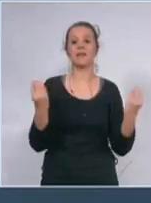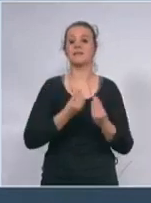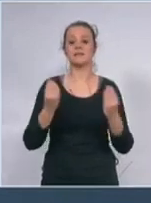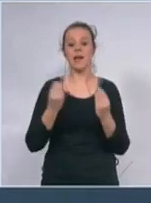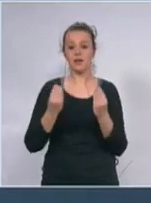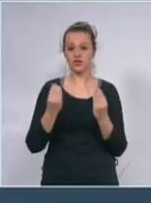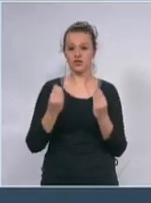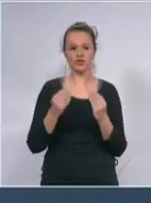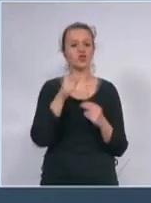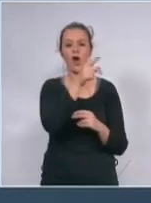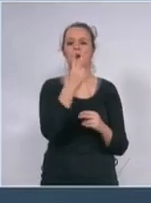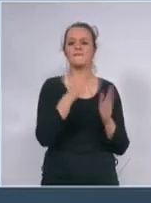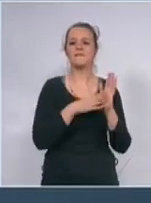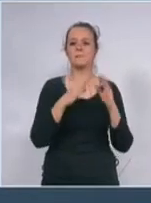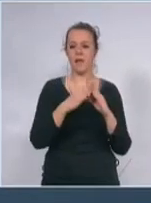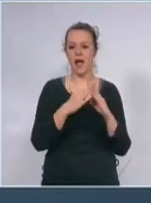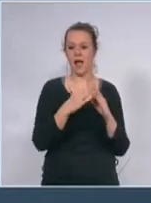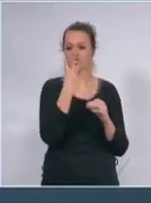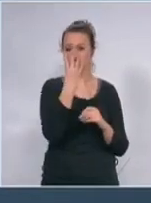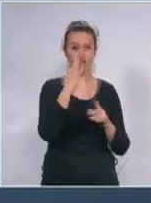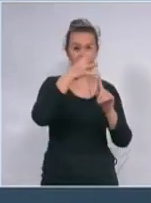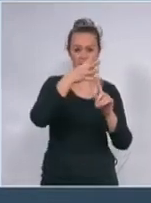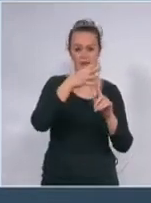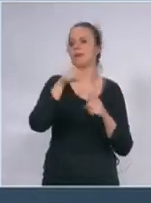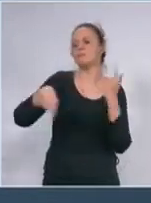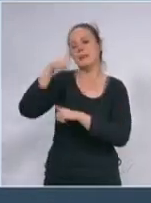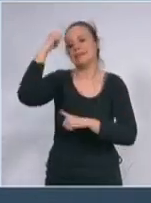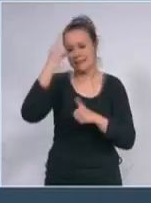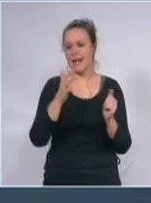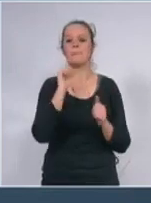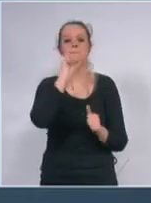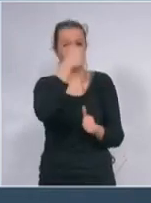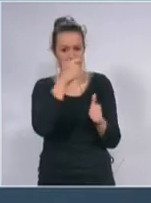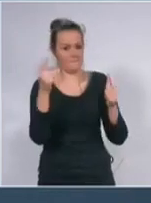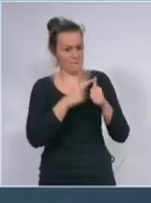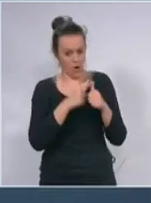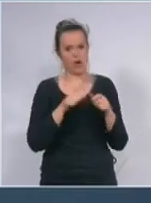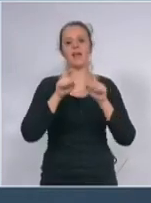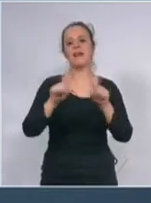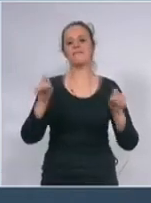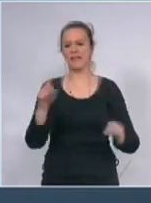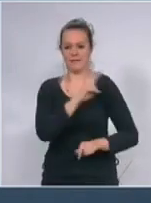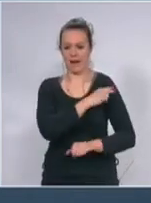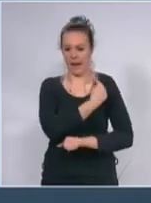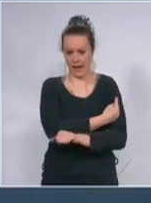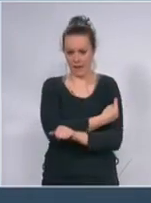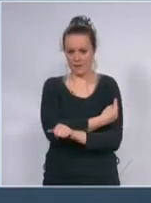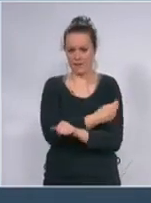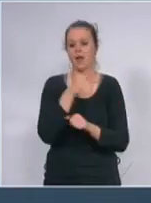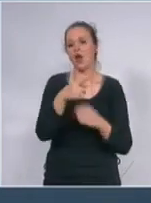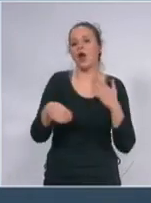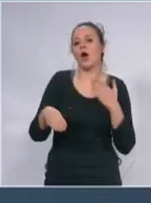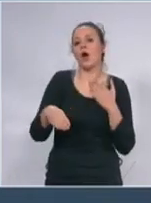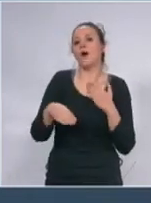bolnica dakle idemo ovim redom da ljudi znaju u Beogradu prvo ide infektivna klinika kao pomagač je